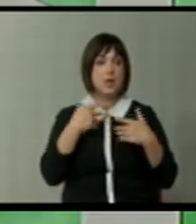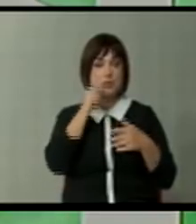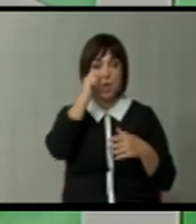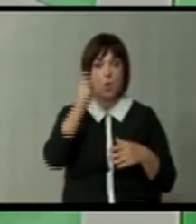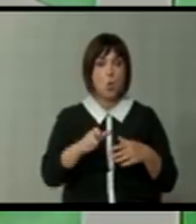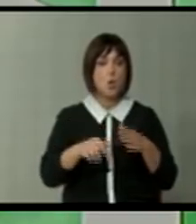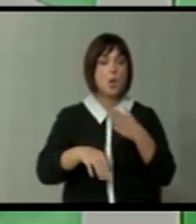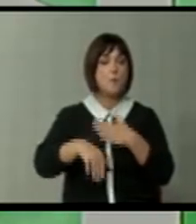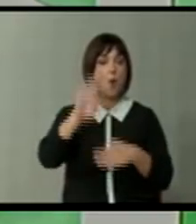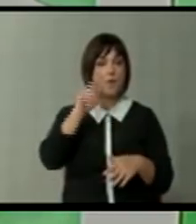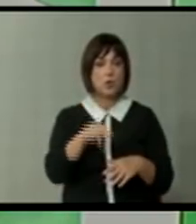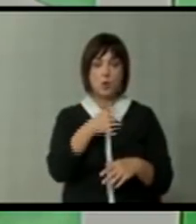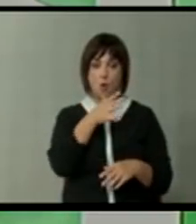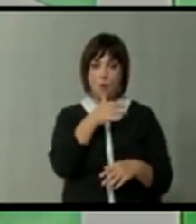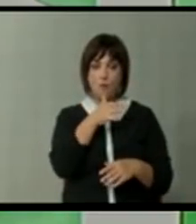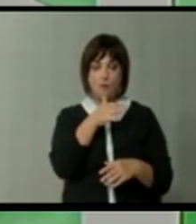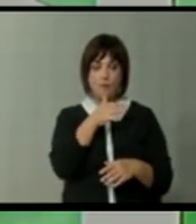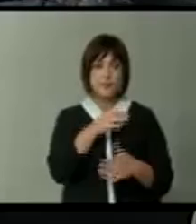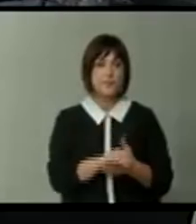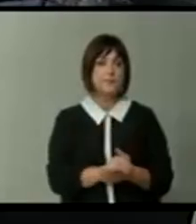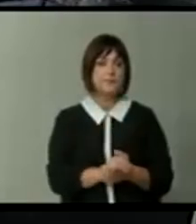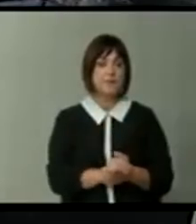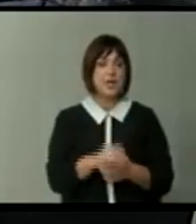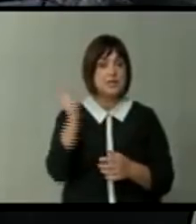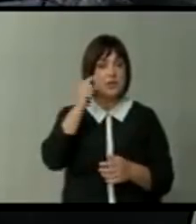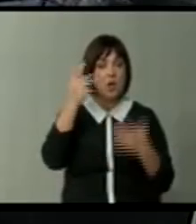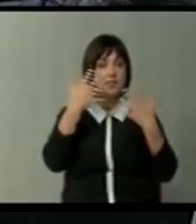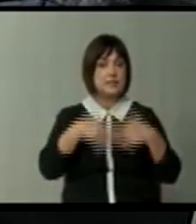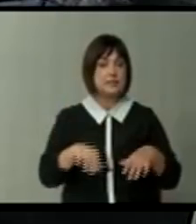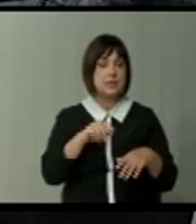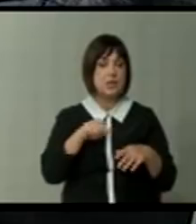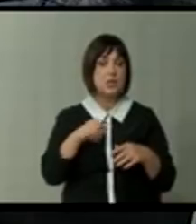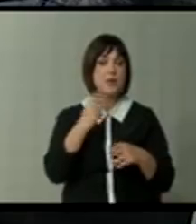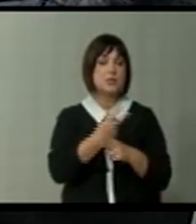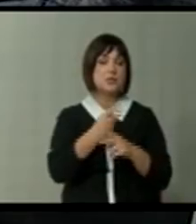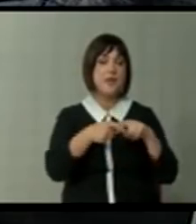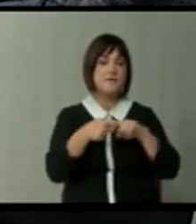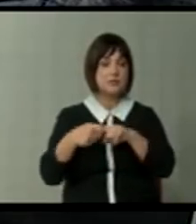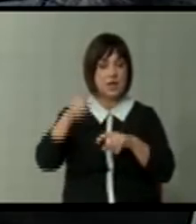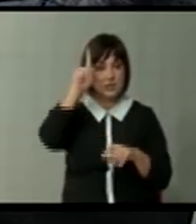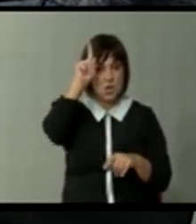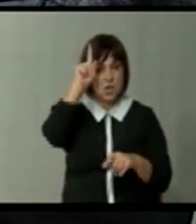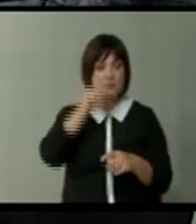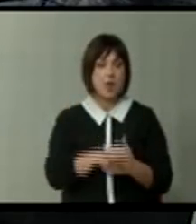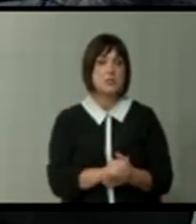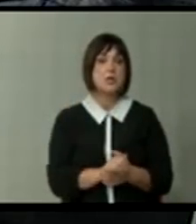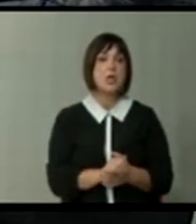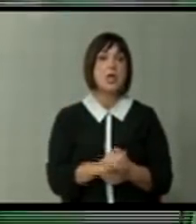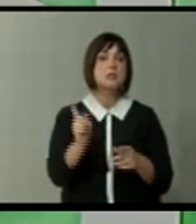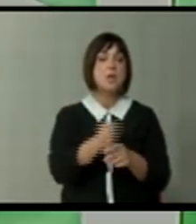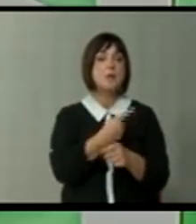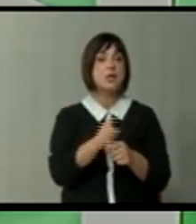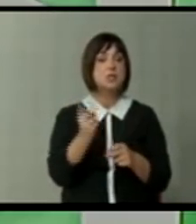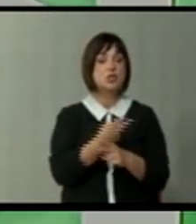Повеќе отколку во Македонија. 000 година за минуто. тие имат традиционални врски со Германија и така натаму. Се празни